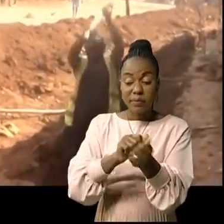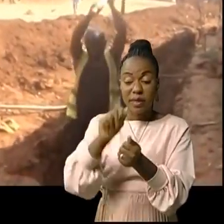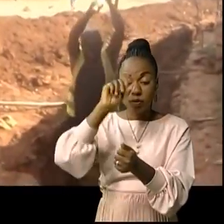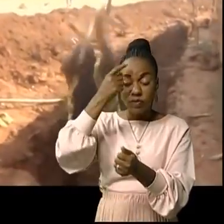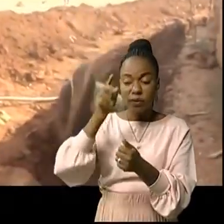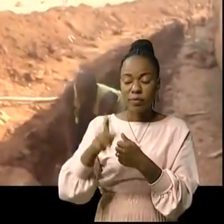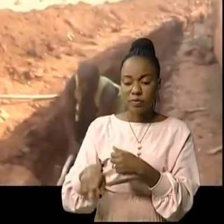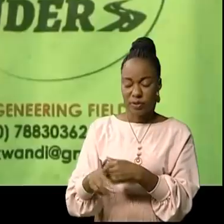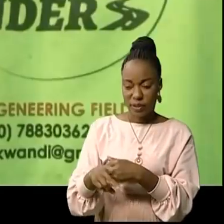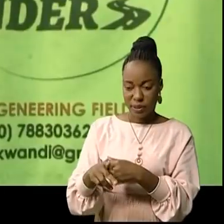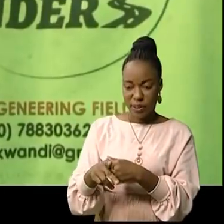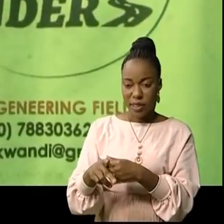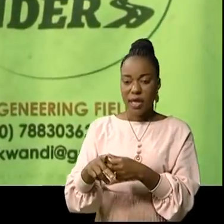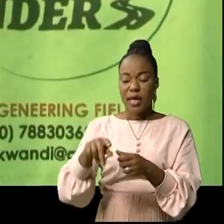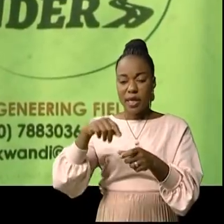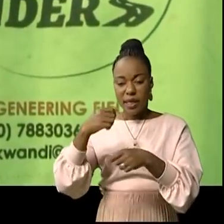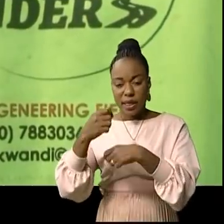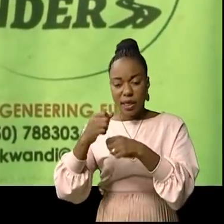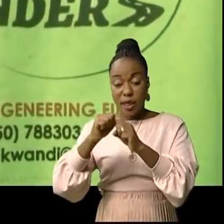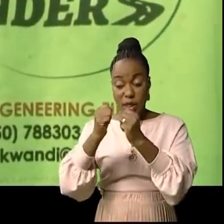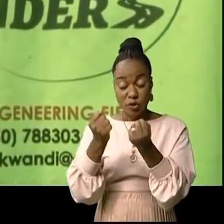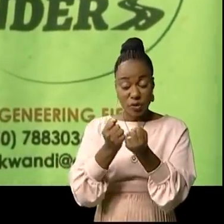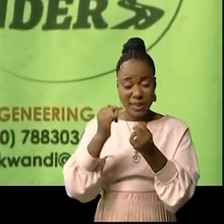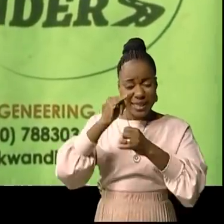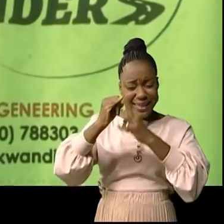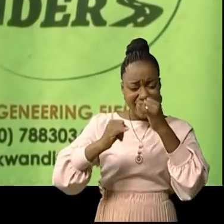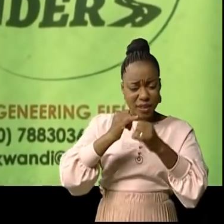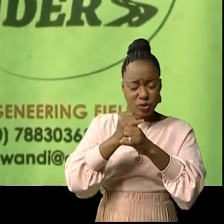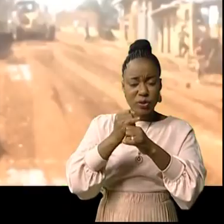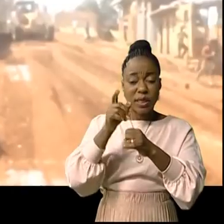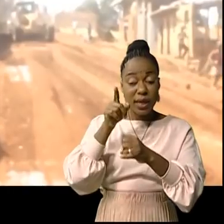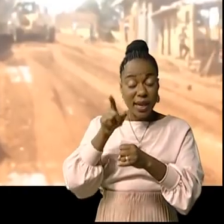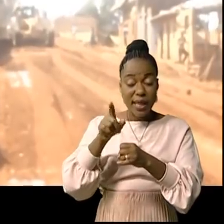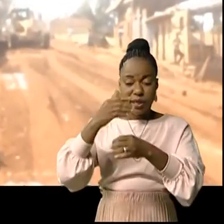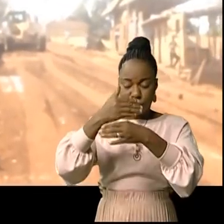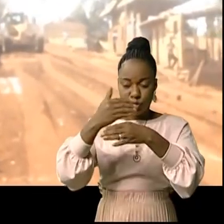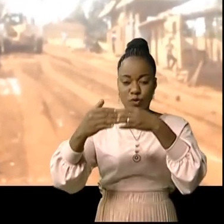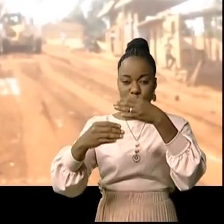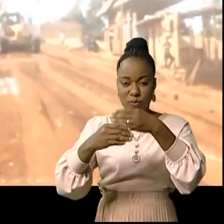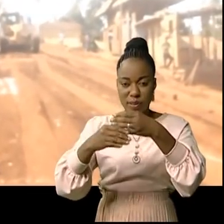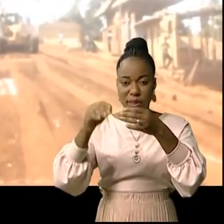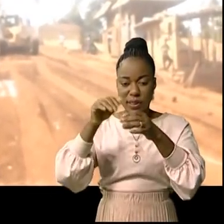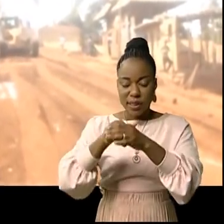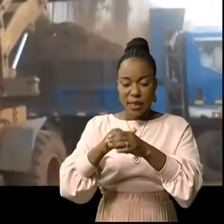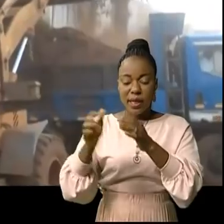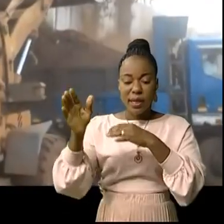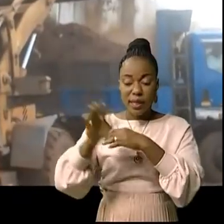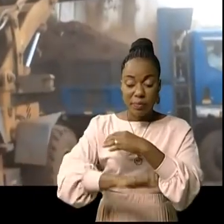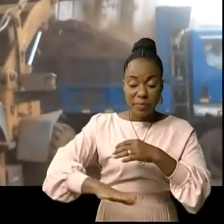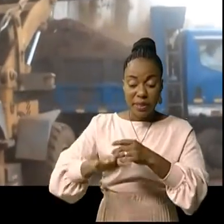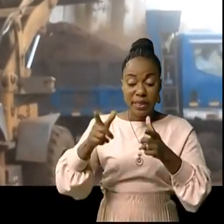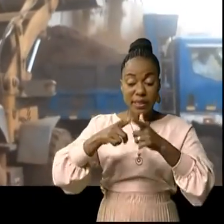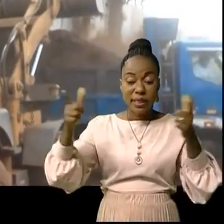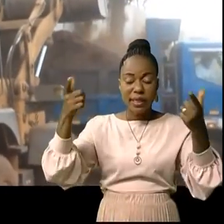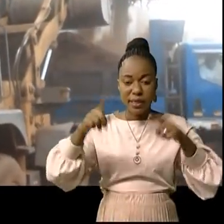du Sud-Cruvaux et exécutés par une entreprise internationale, Meenders, œuvrant dans les pays des Grands Lacs. Actuellement,